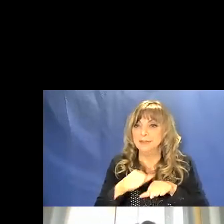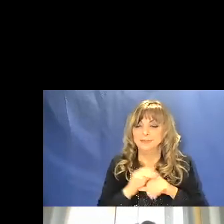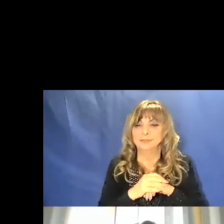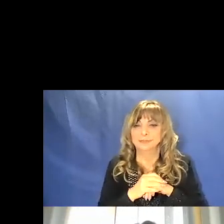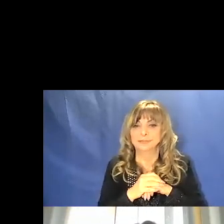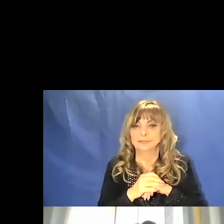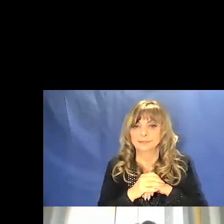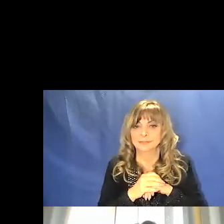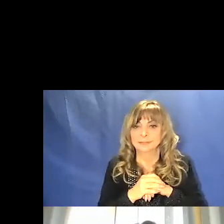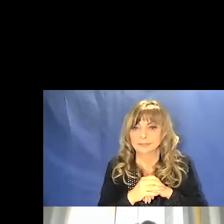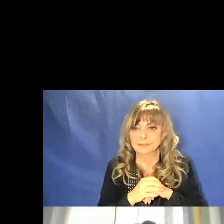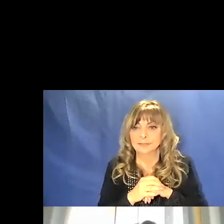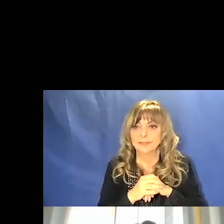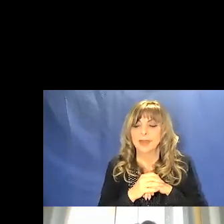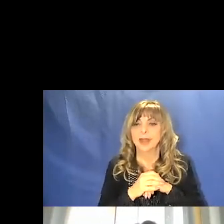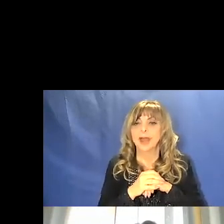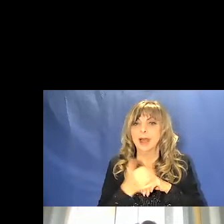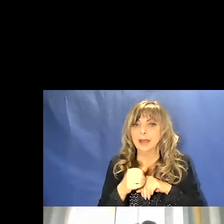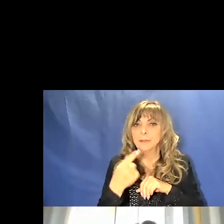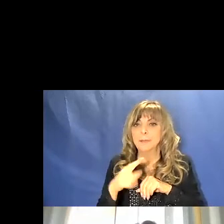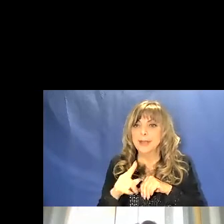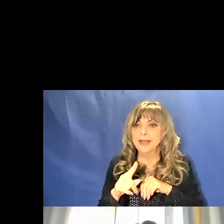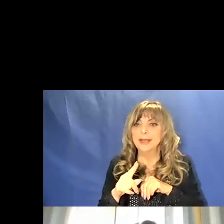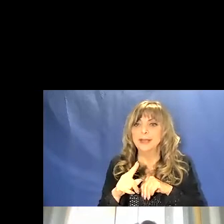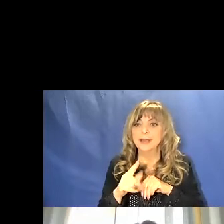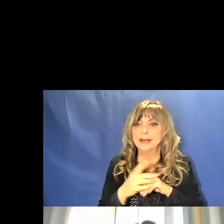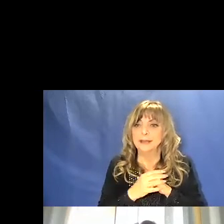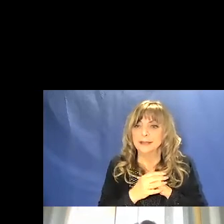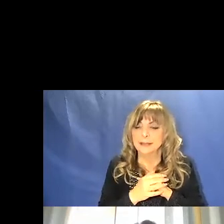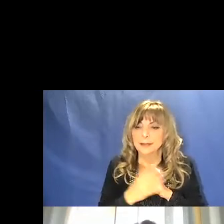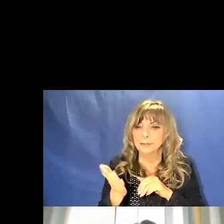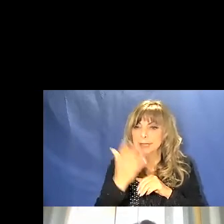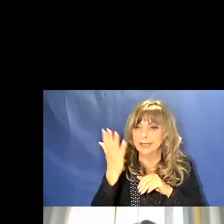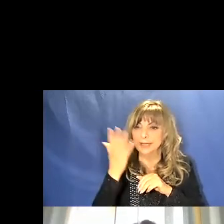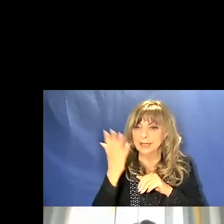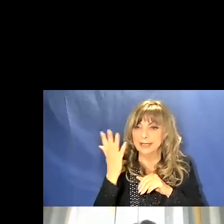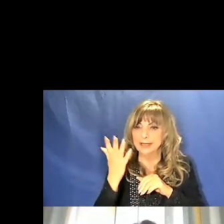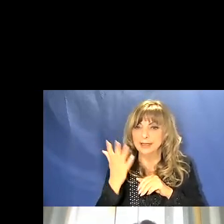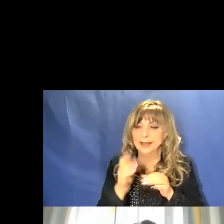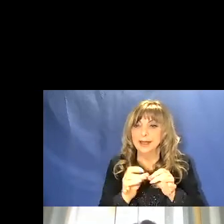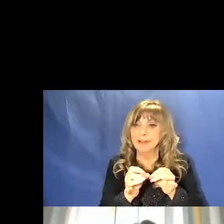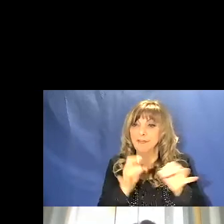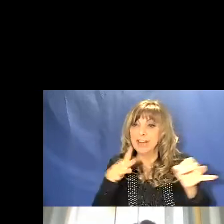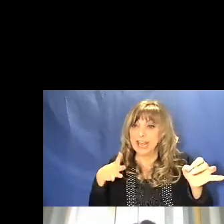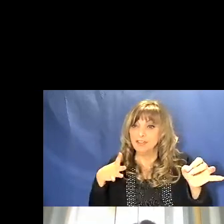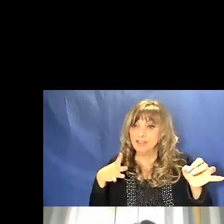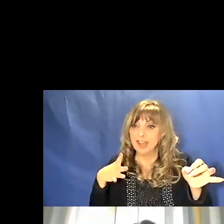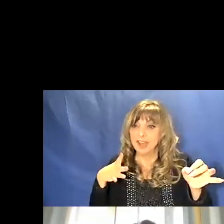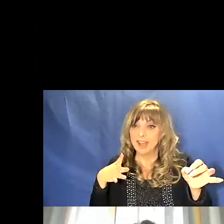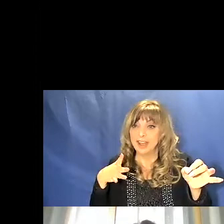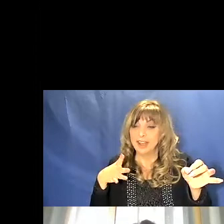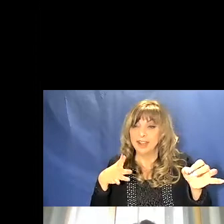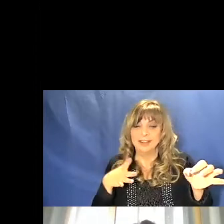e anche per immanicare per esempio la freccia lungo l'asta